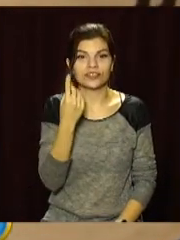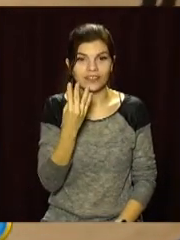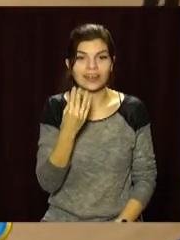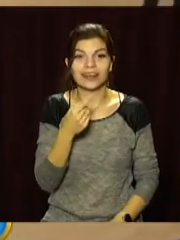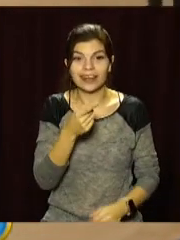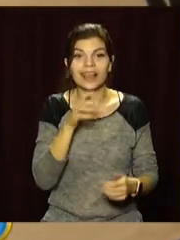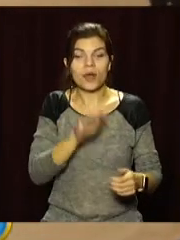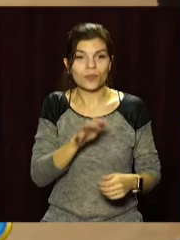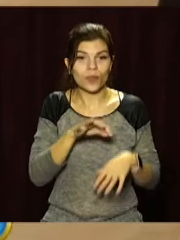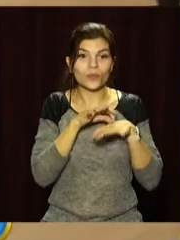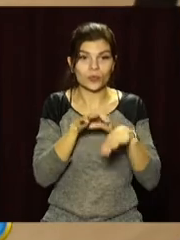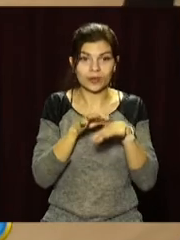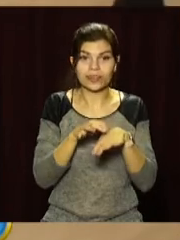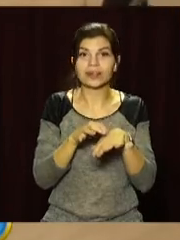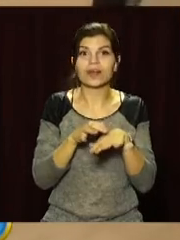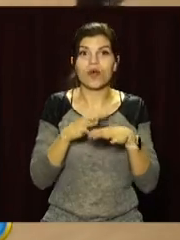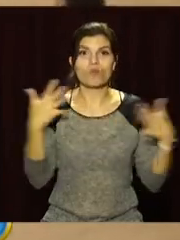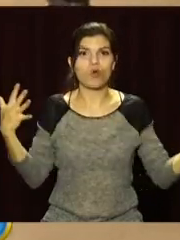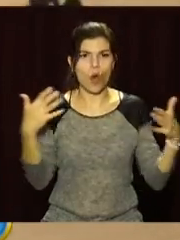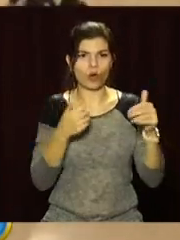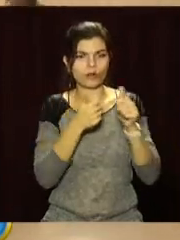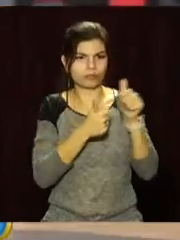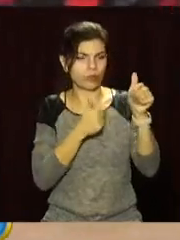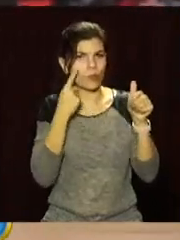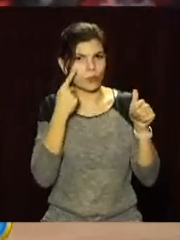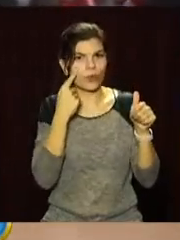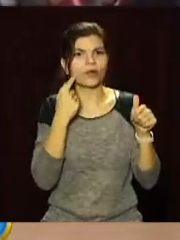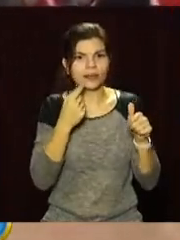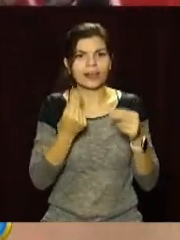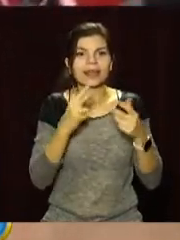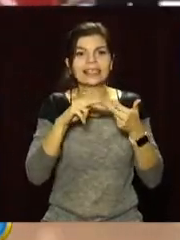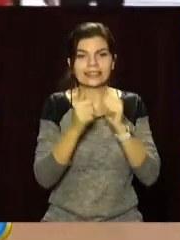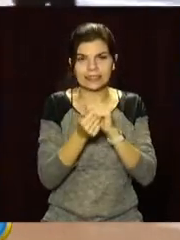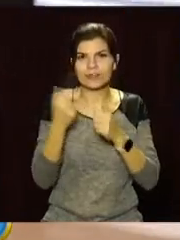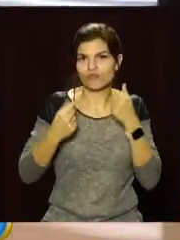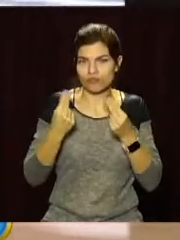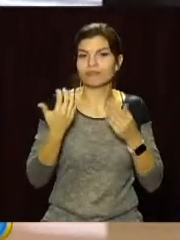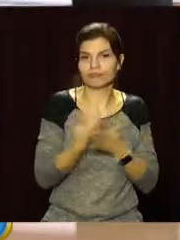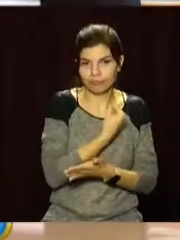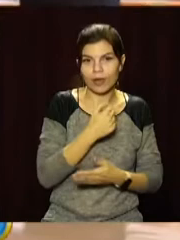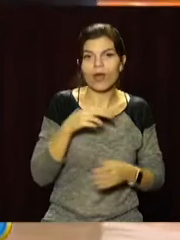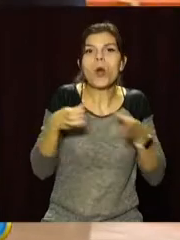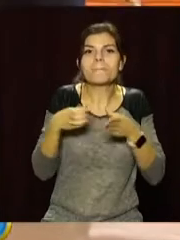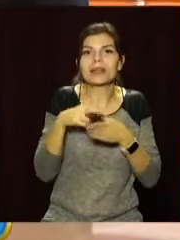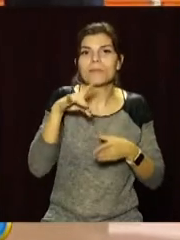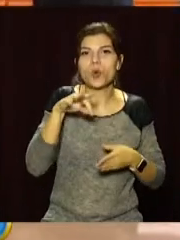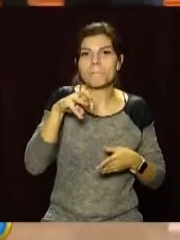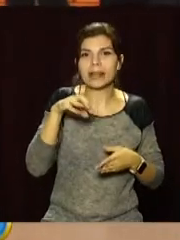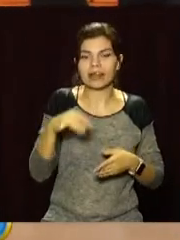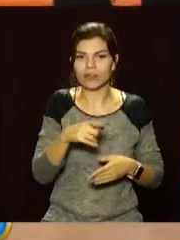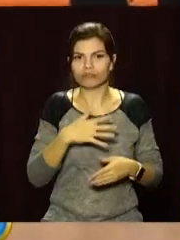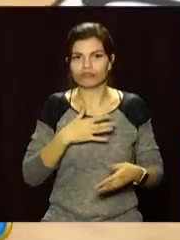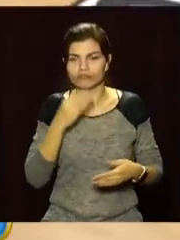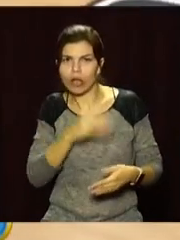господарі-баскетболісти Дніпра з великим розривом переграли своїх суперників із Кам'янського команду Прометеї. Вони влучніше